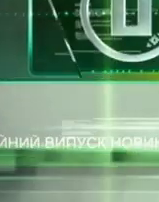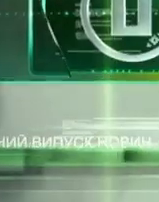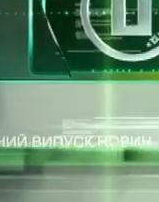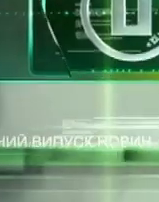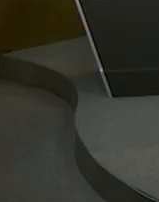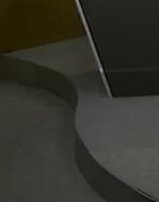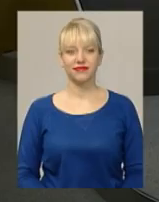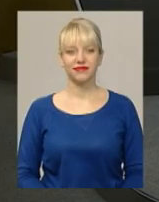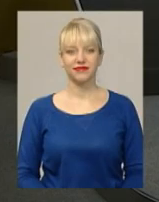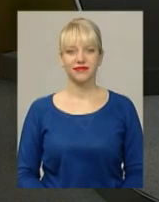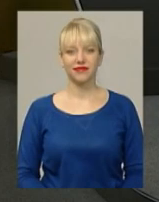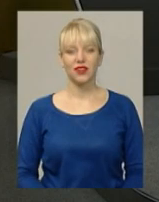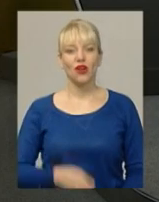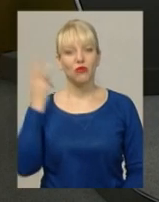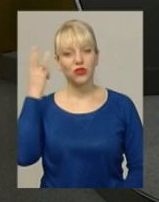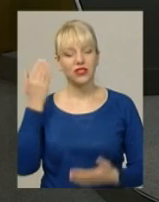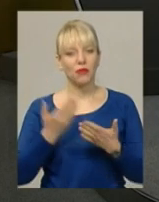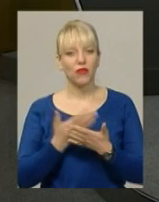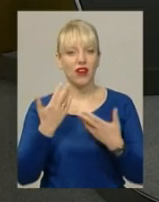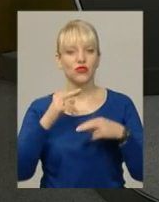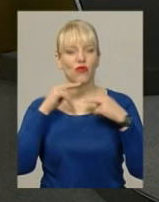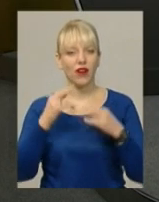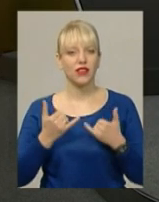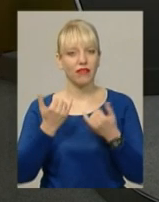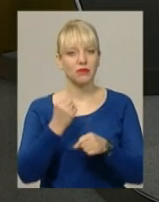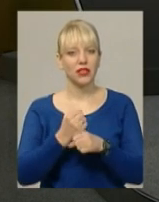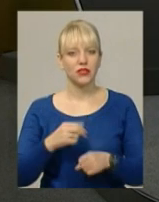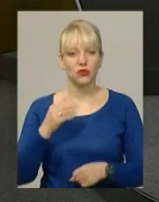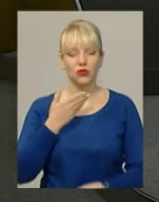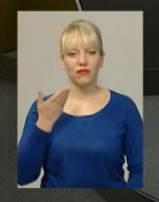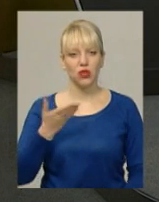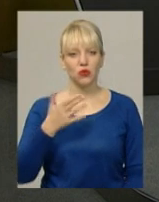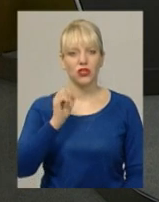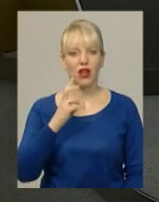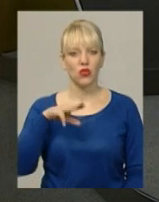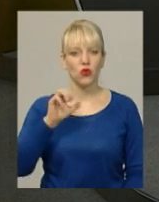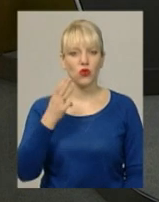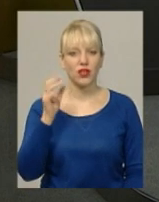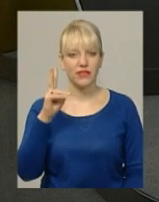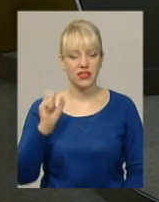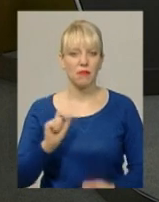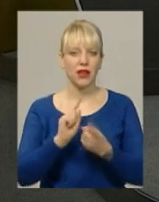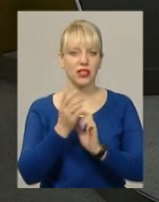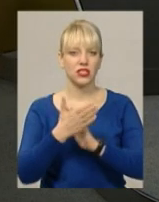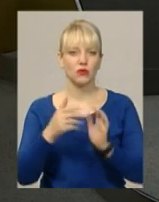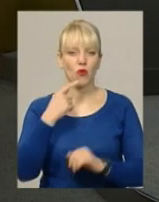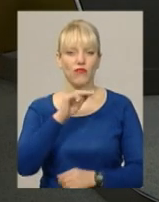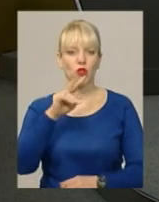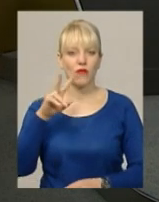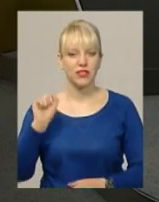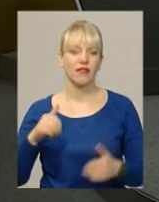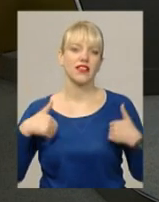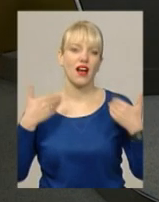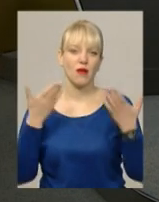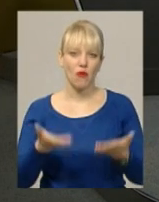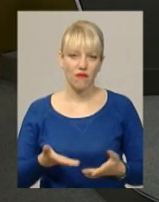Музика Подільська панорама, до вашої уваги. В студії працюють ведуча Ярослава Антушевська, перекладач на жестову мову Оксана Фіновська. Ми